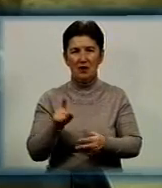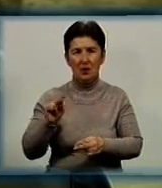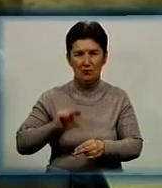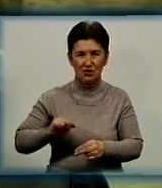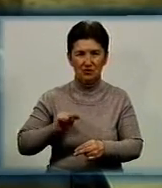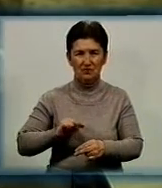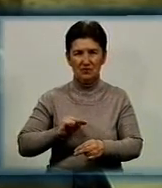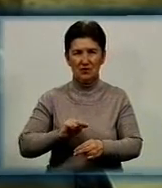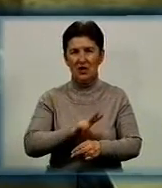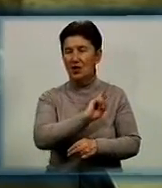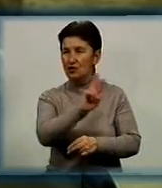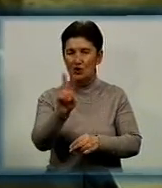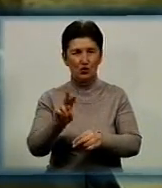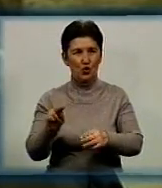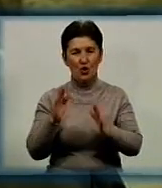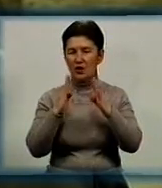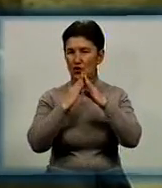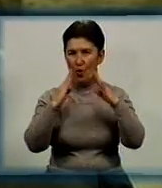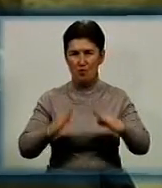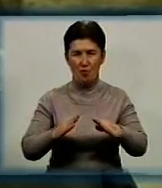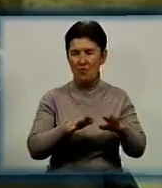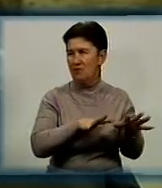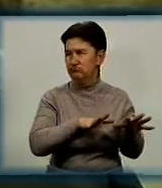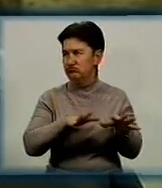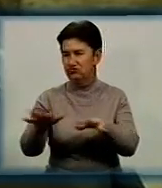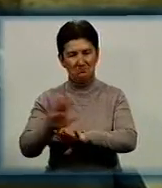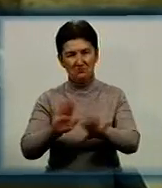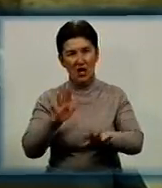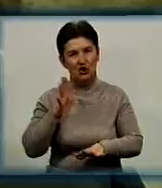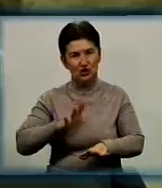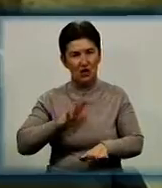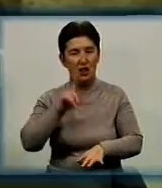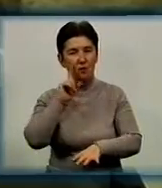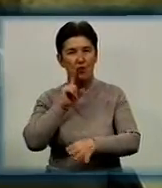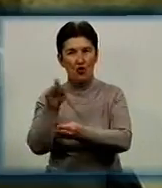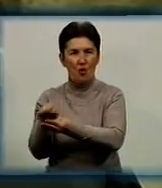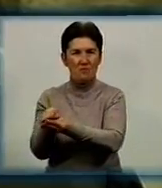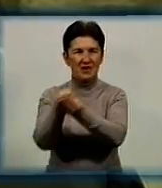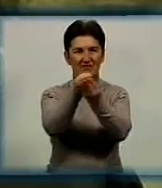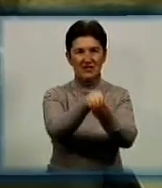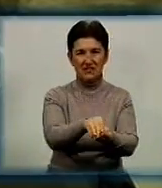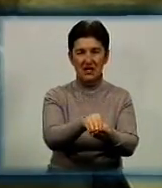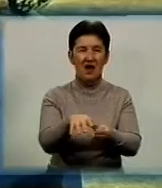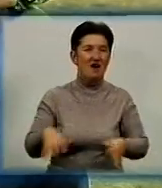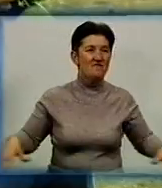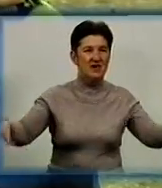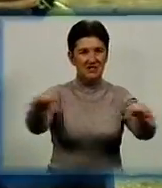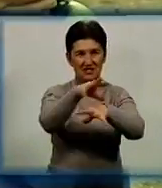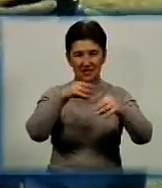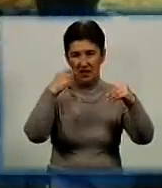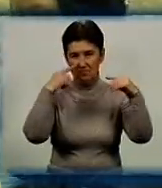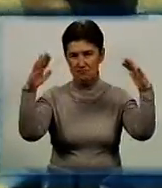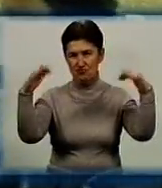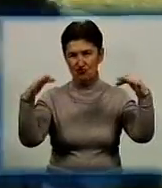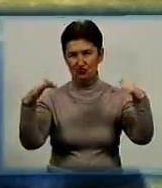саме. То ніхто нікуди додому не розходився. Всі ждали до 10 часов вечора, поки привезуть тіловіки. І всі прощалися. Тепер єдиним